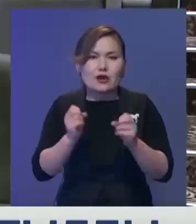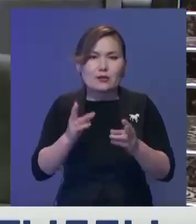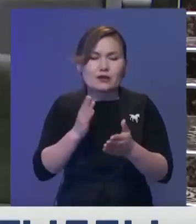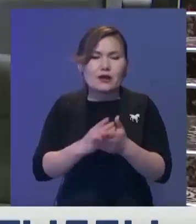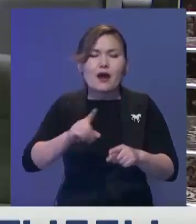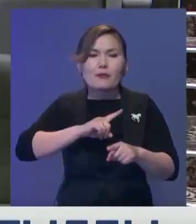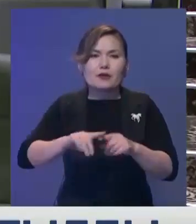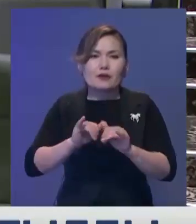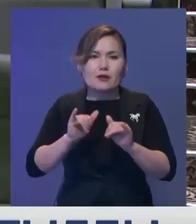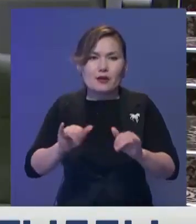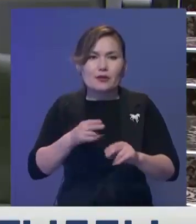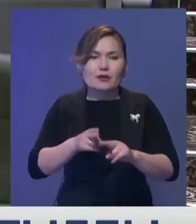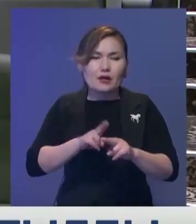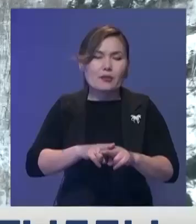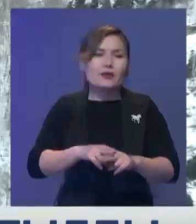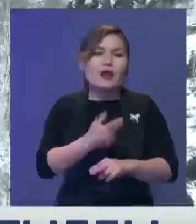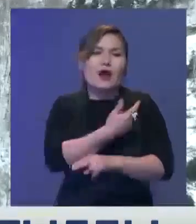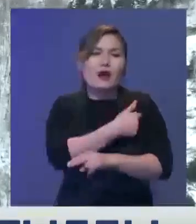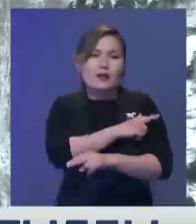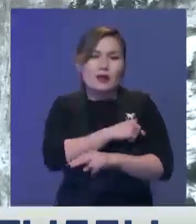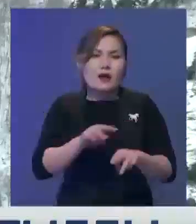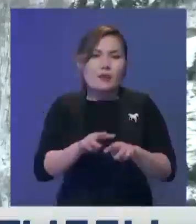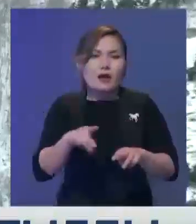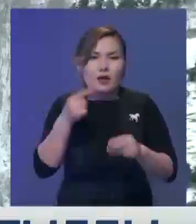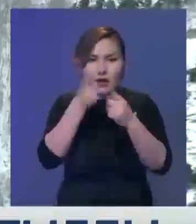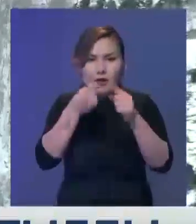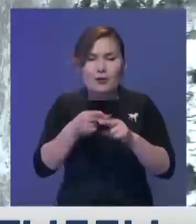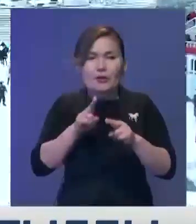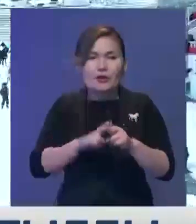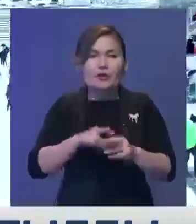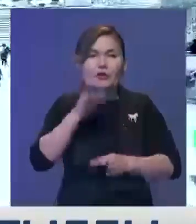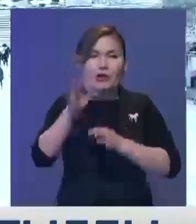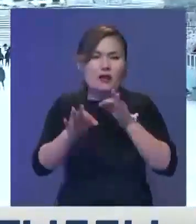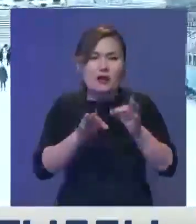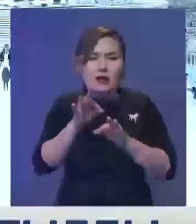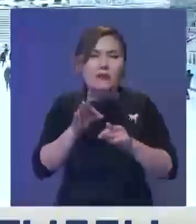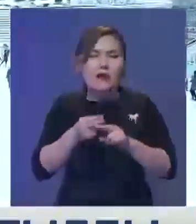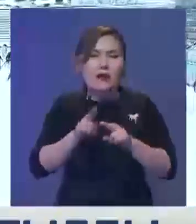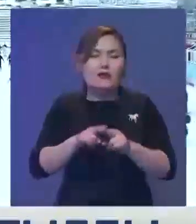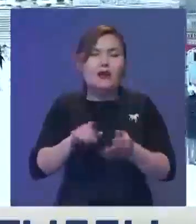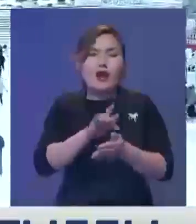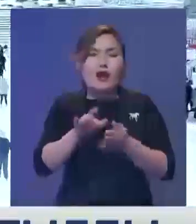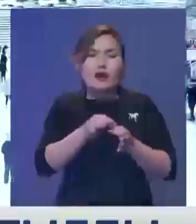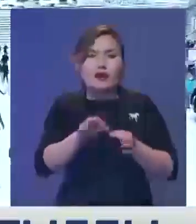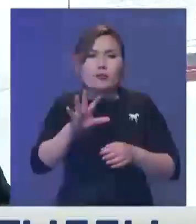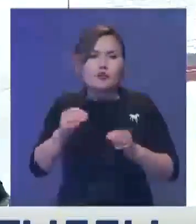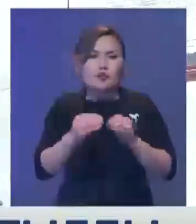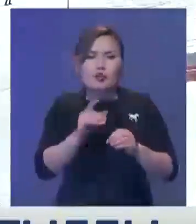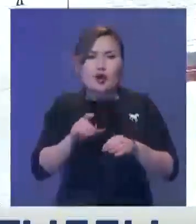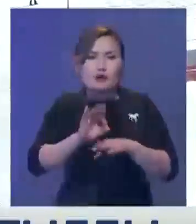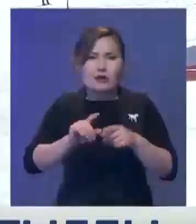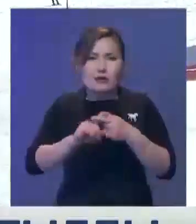әрі тез тұрайды. Қоғамдықтен салық басқармасын мәліметінше, соңғы тәуілікте шақарда 510 адам коронавирус жұқтырған.